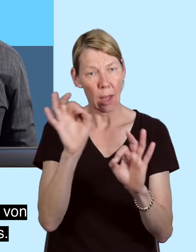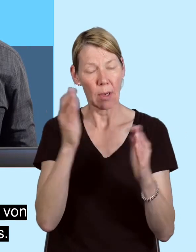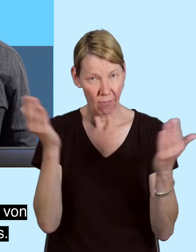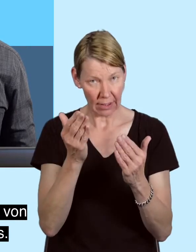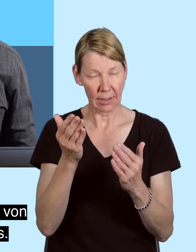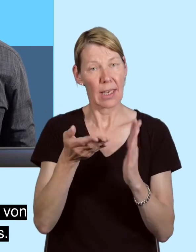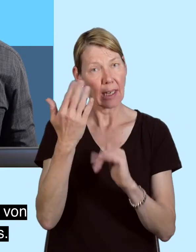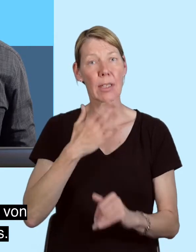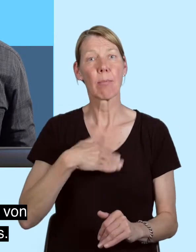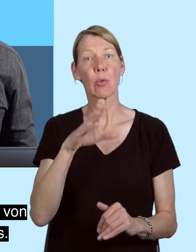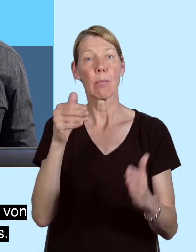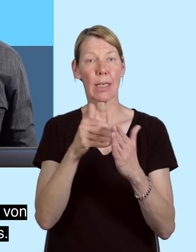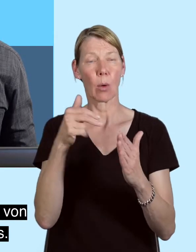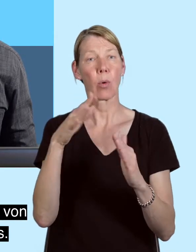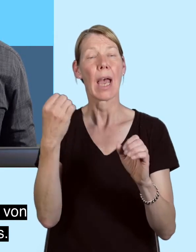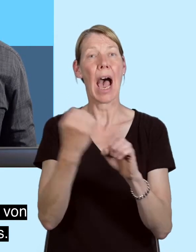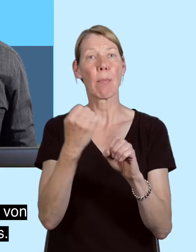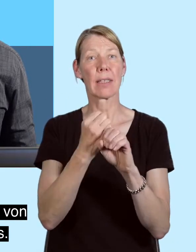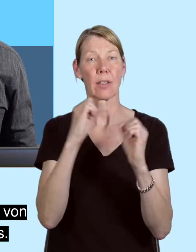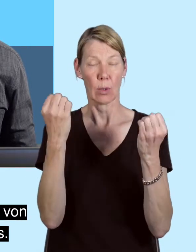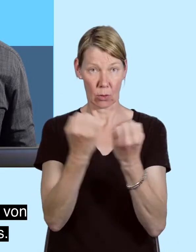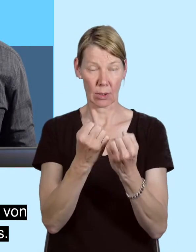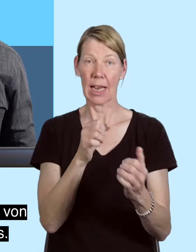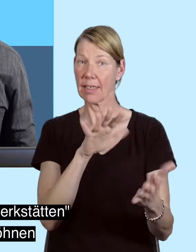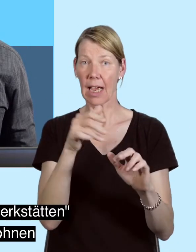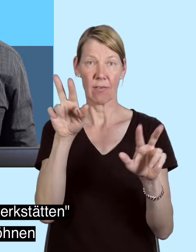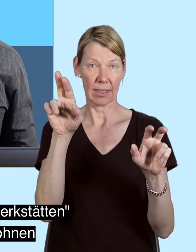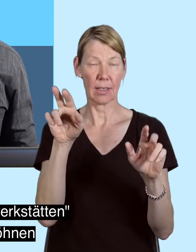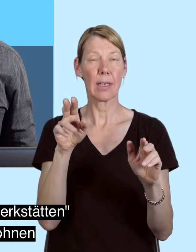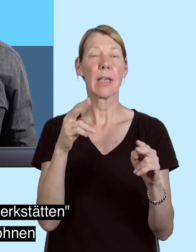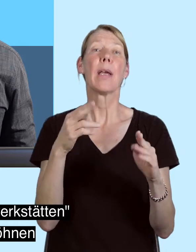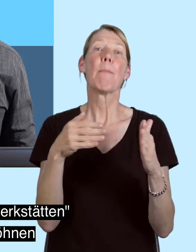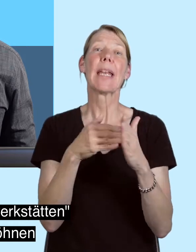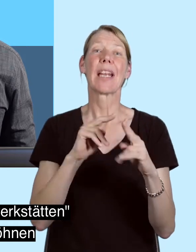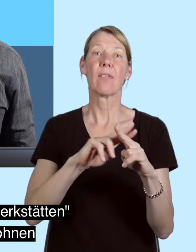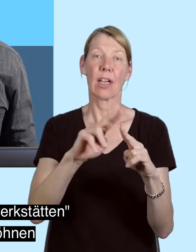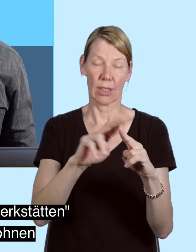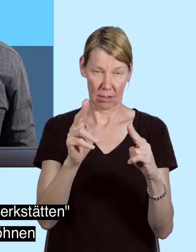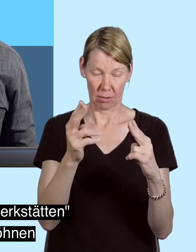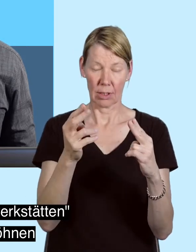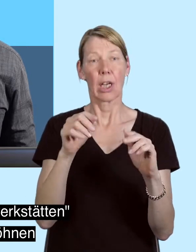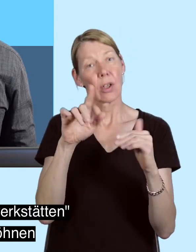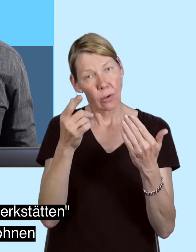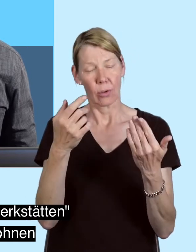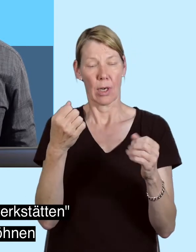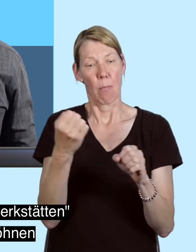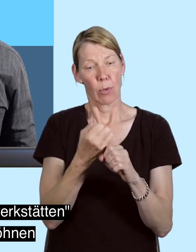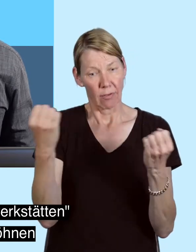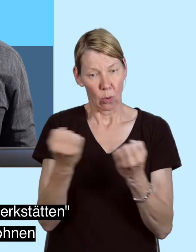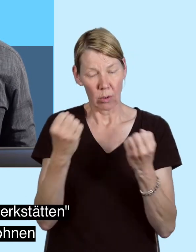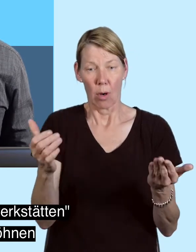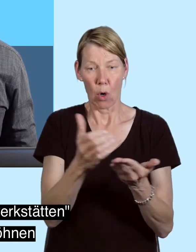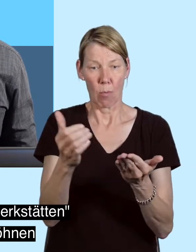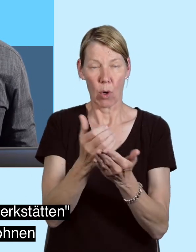Besonders prekär sah die Arbeitssituation von Menschen mit Behinderung damals aus. Teilweise wurden in sogenannten Behindertenwerkstätten Menschen